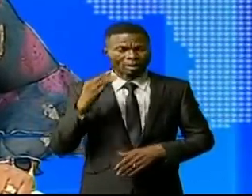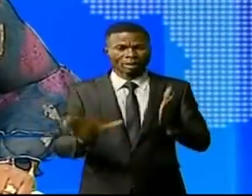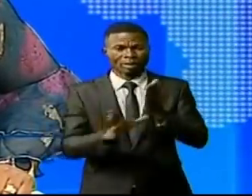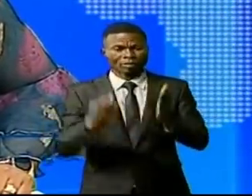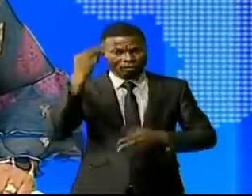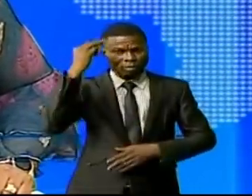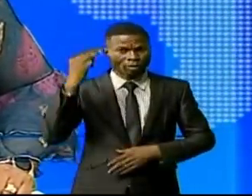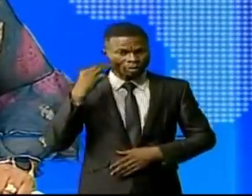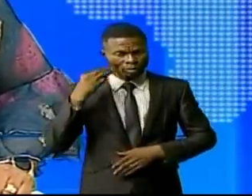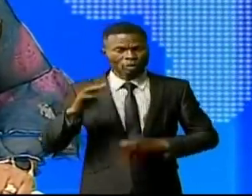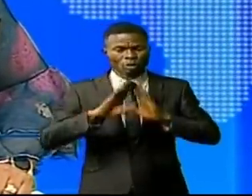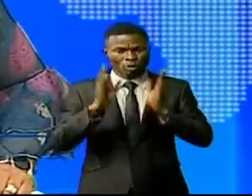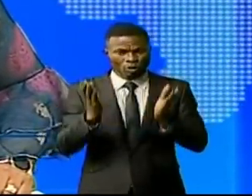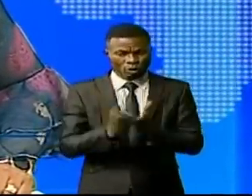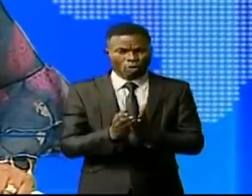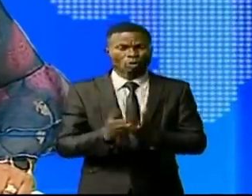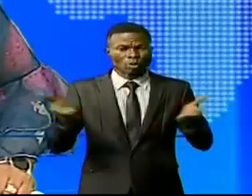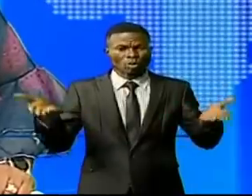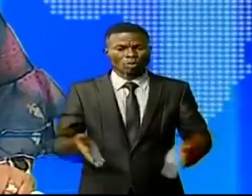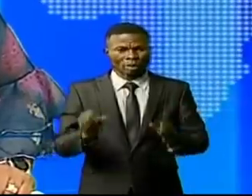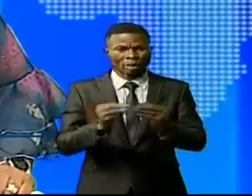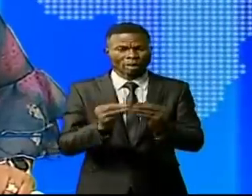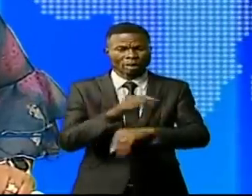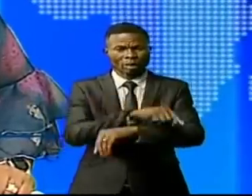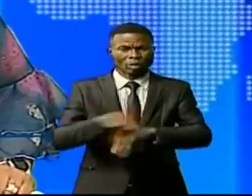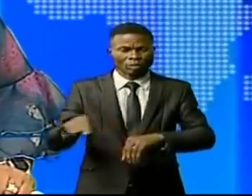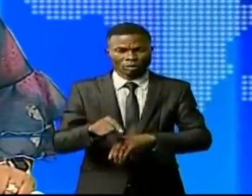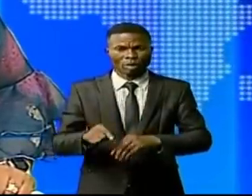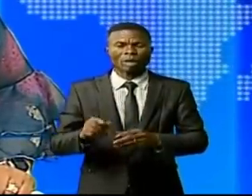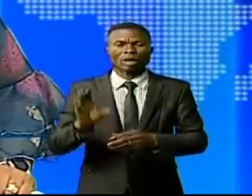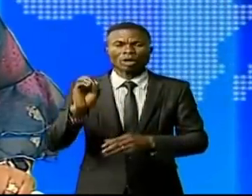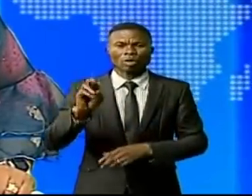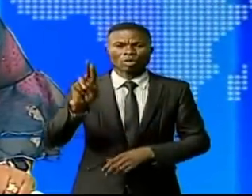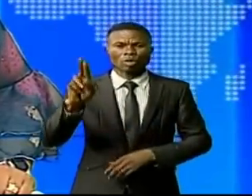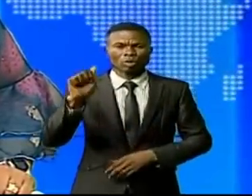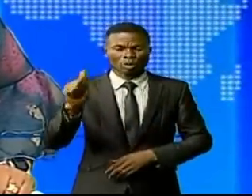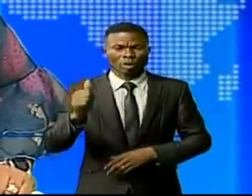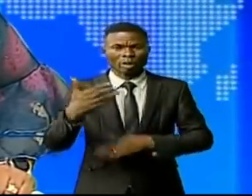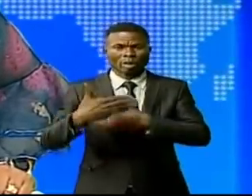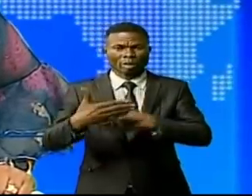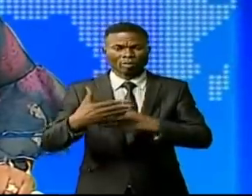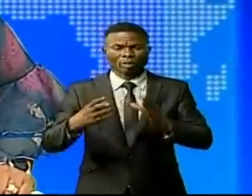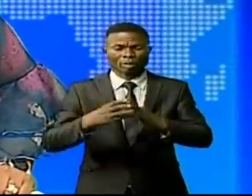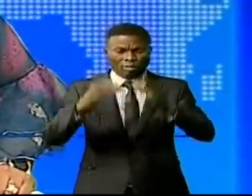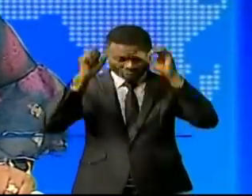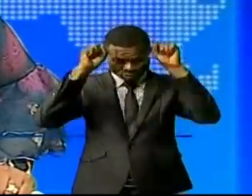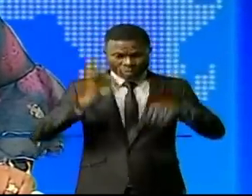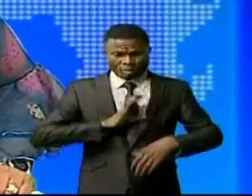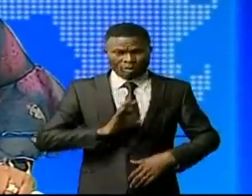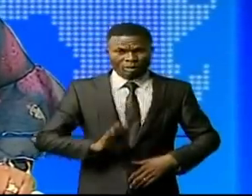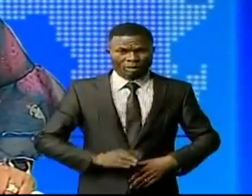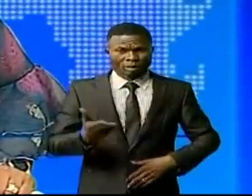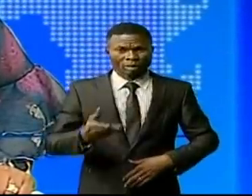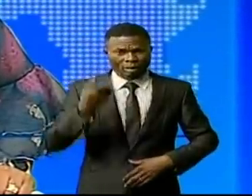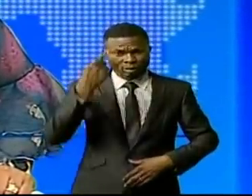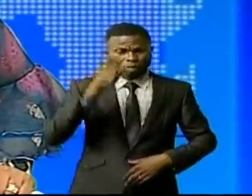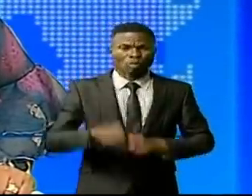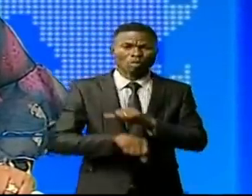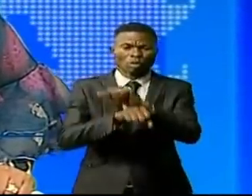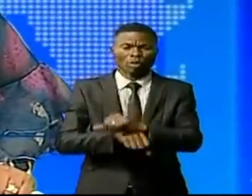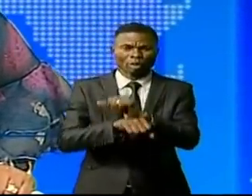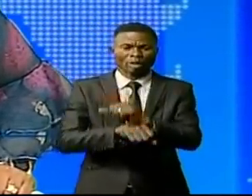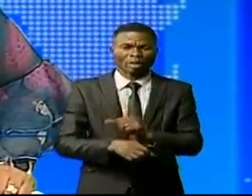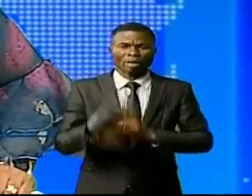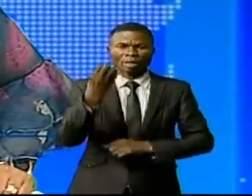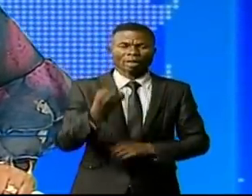-ministre se sont retrouvés en présentiel à la cité de l'Union africaine autour du président de la République. Félix Antoine Tshisekedi Tulumbo pour la